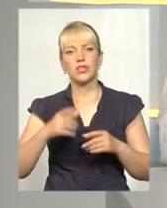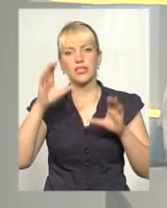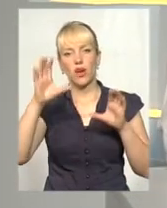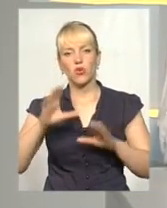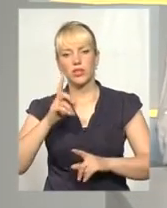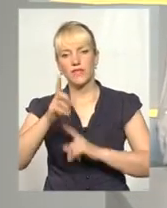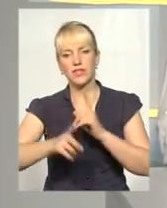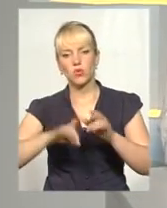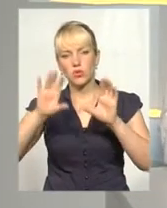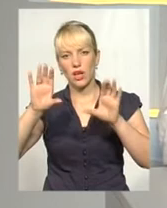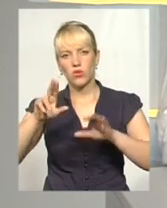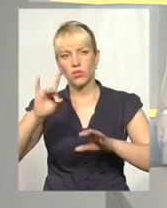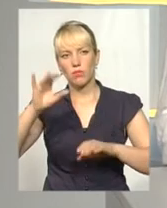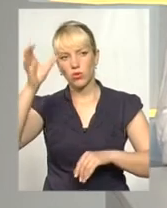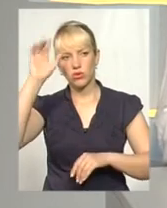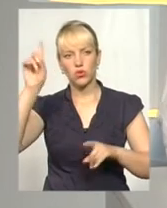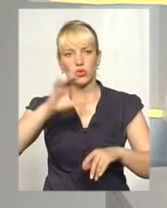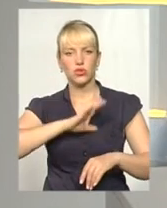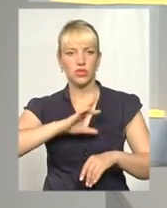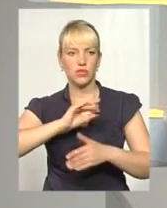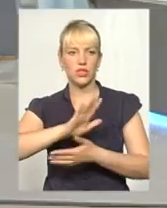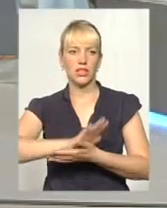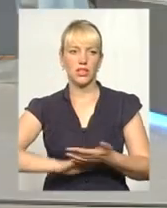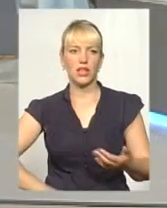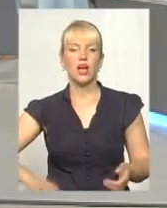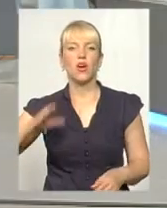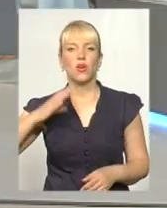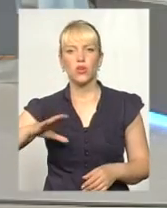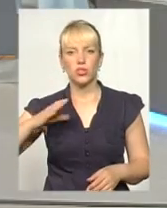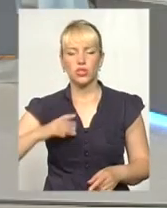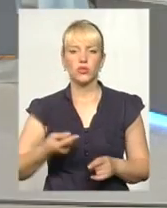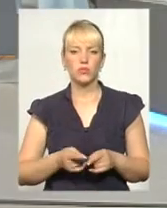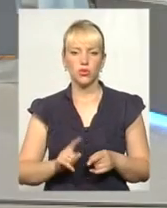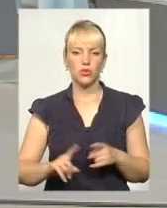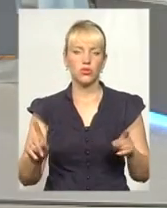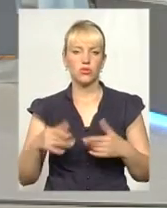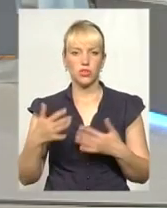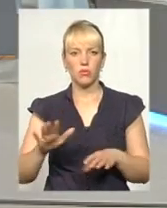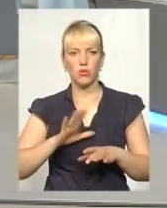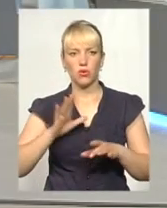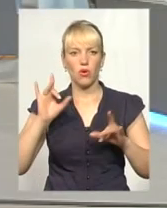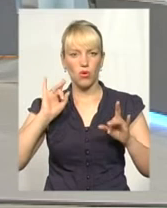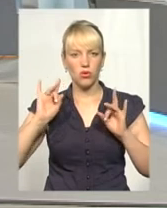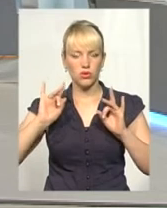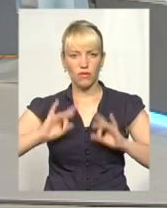у законі про світу? Чого очікувати надалі? Очікуємо того, що вже було озвучено. Це